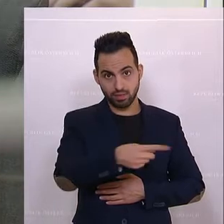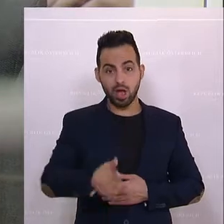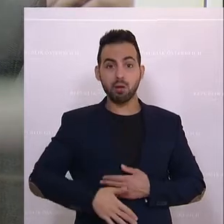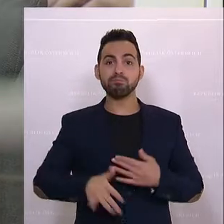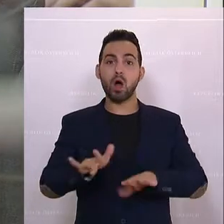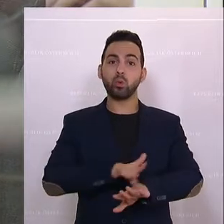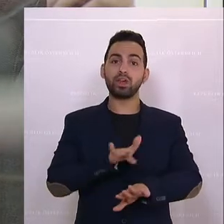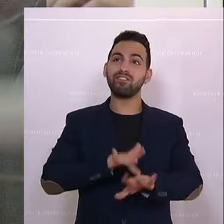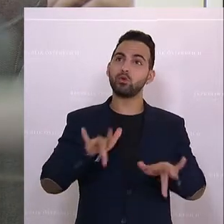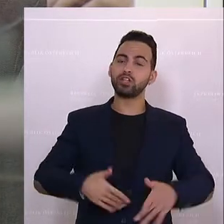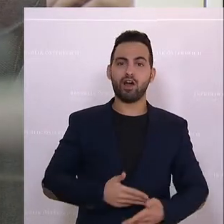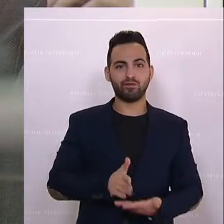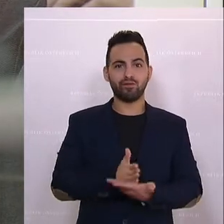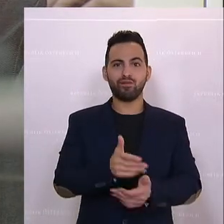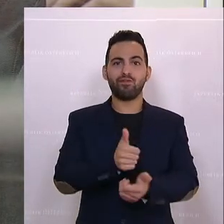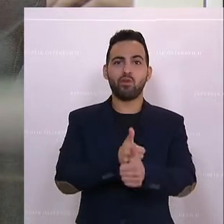besiegt man keine Pandemie.